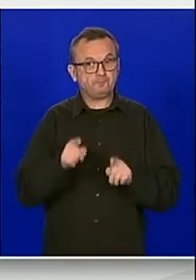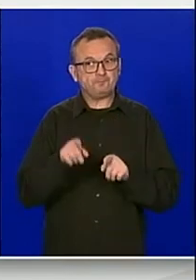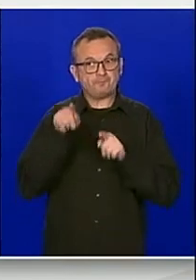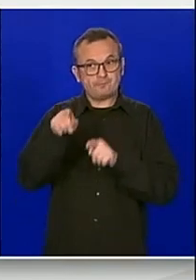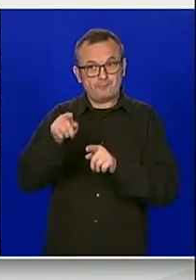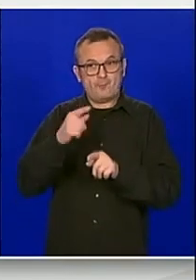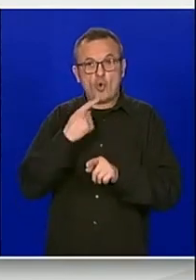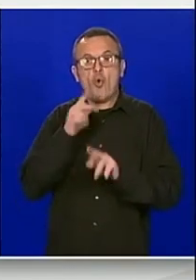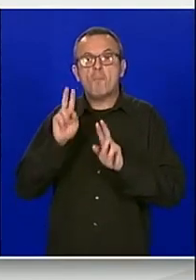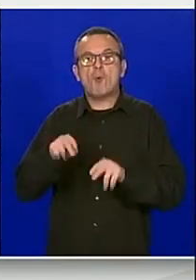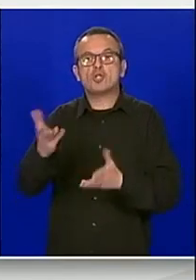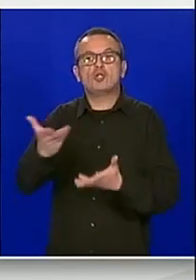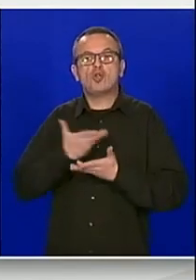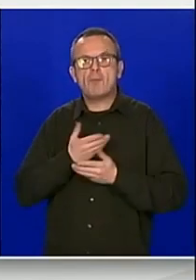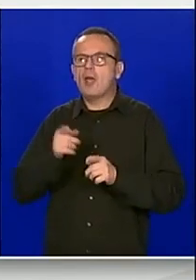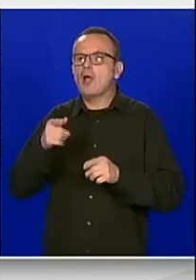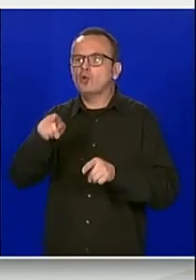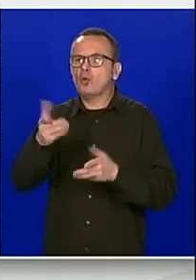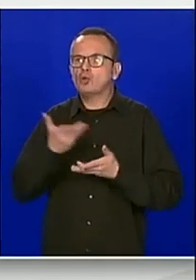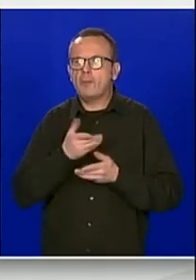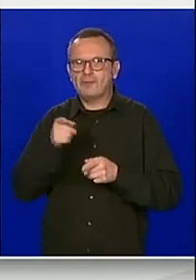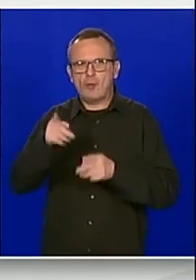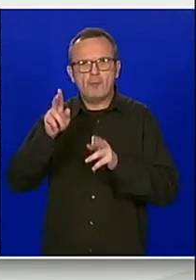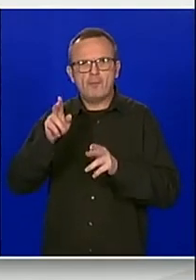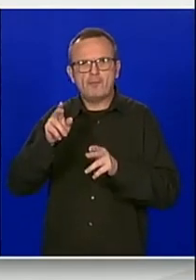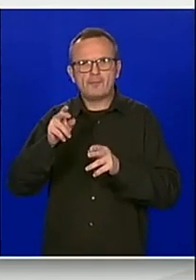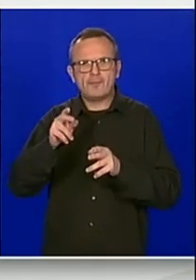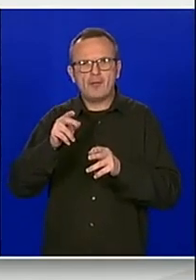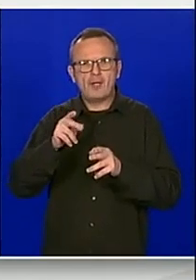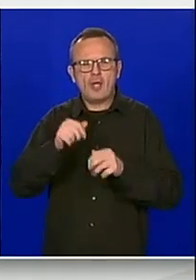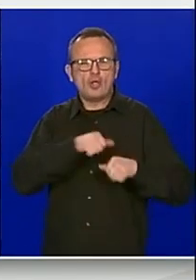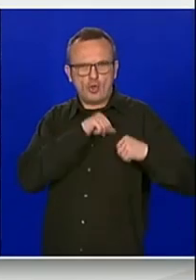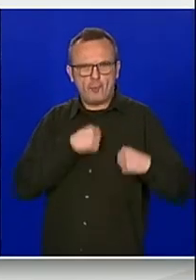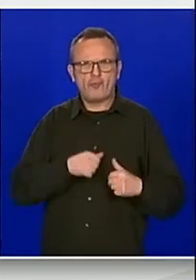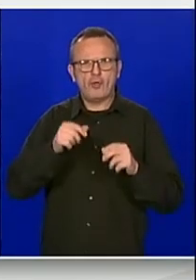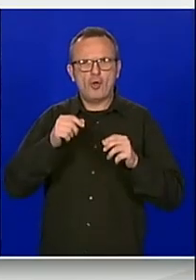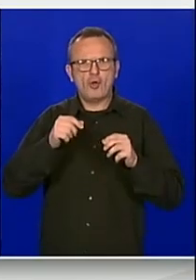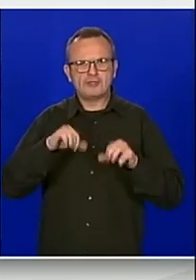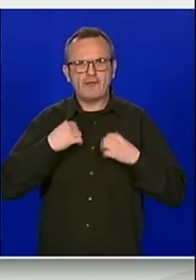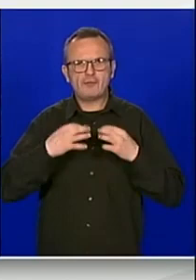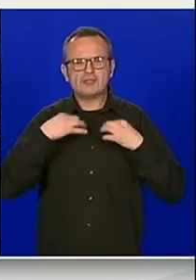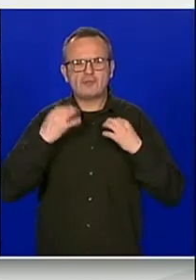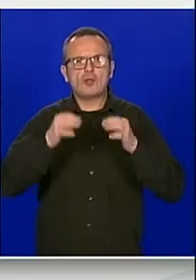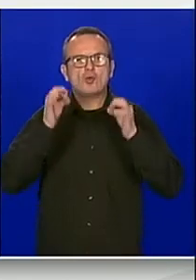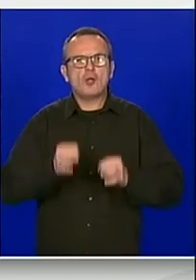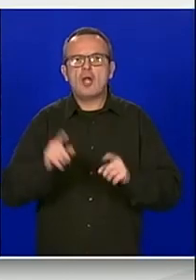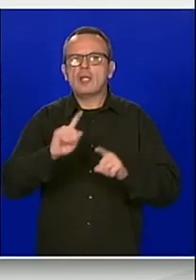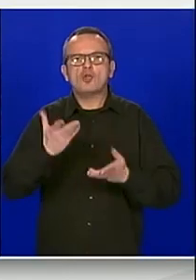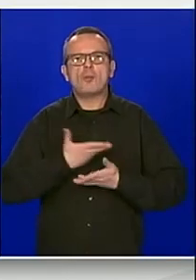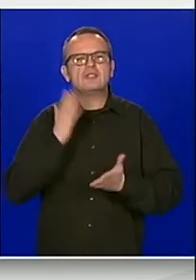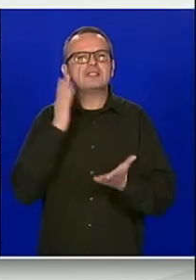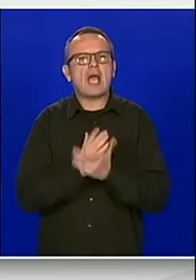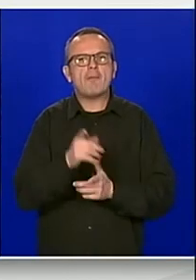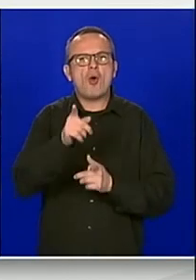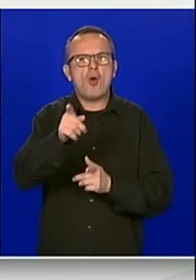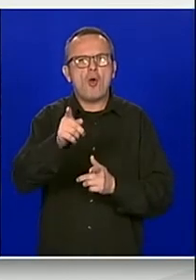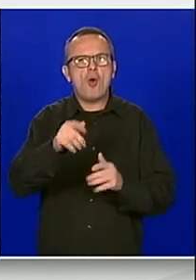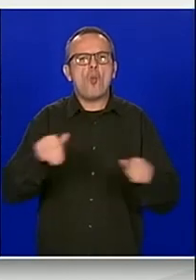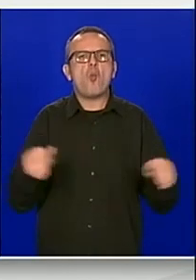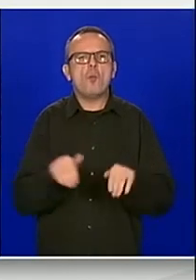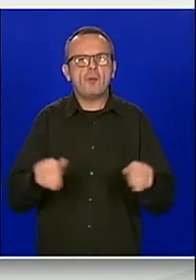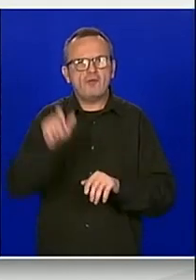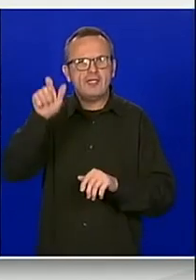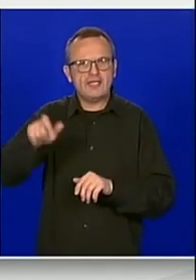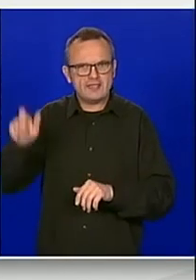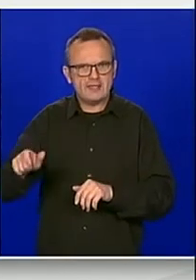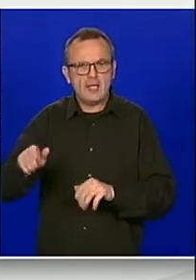umiravljenici, već i druge osigurane osobe te samim tim ne nalazimo razlog da se predviđeno oslađivanje radi na istovjetan